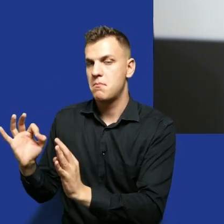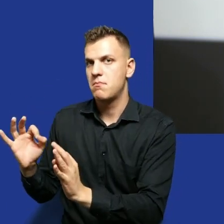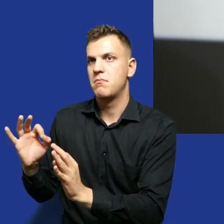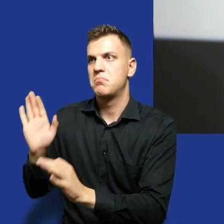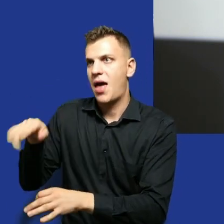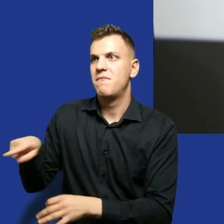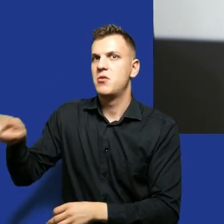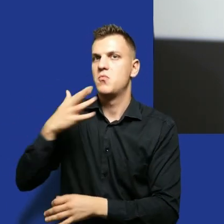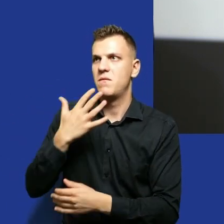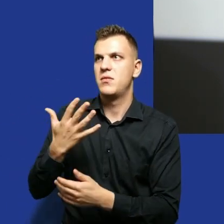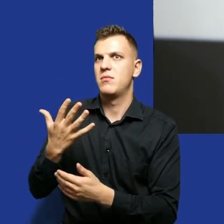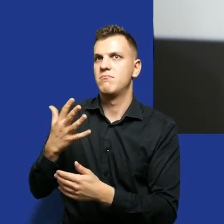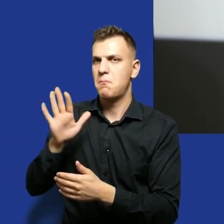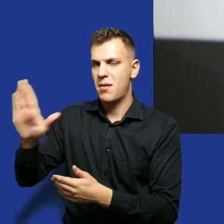nawet.